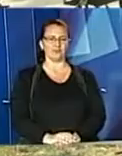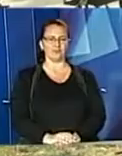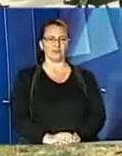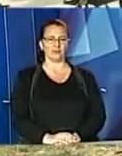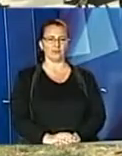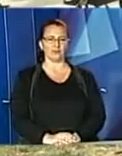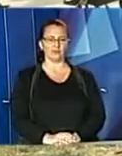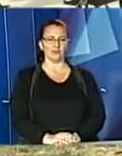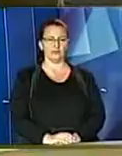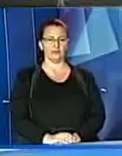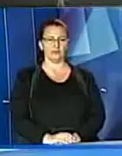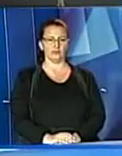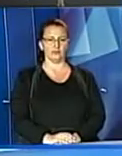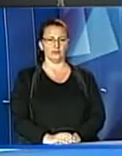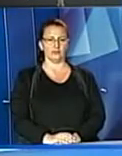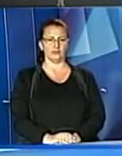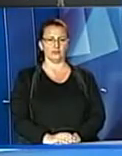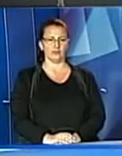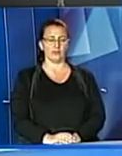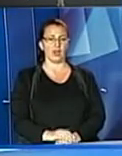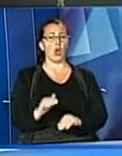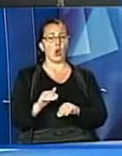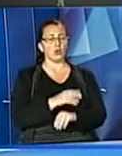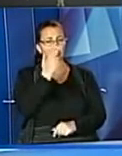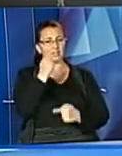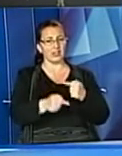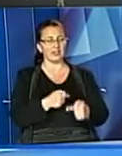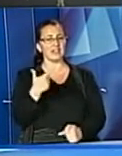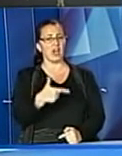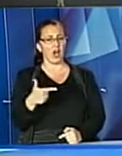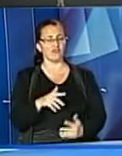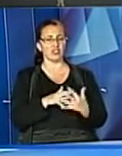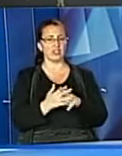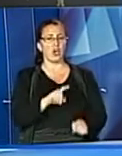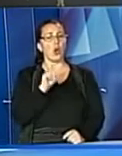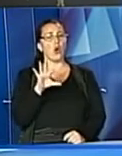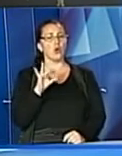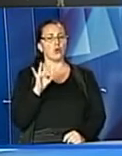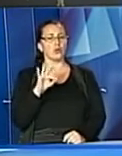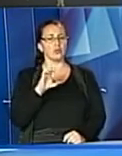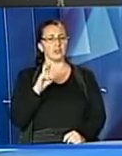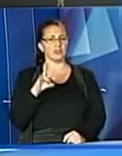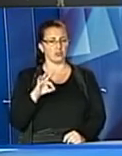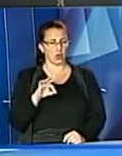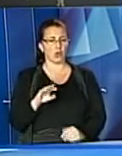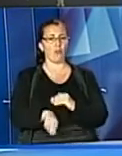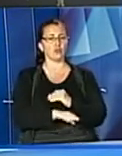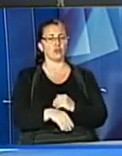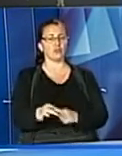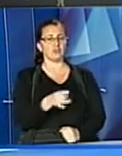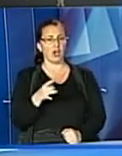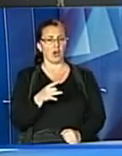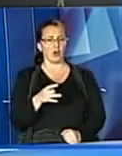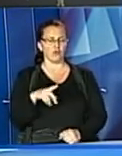Марсинів, новини. Добрі традиції Галичини. У селі Хоросно, що в Пустомитівському районі відбувся перший